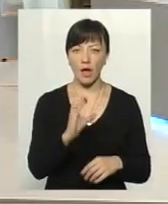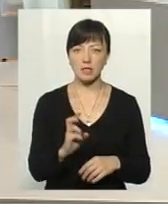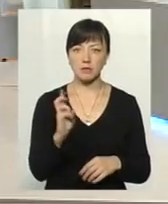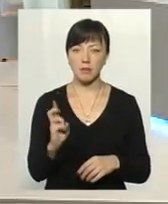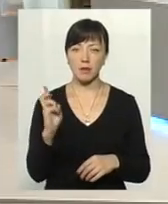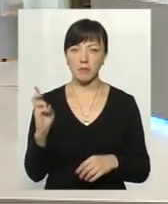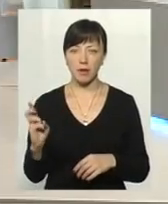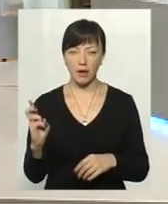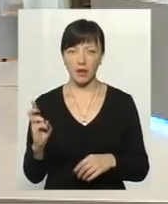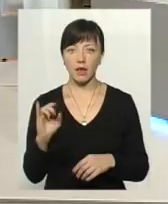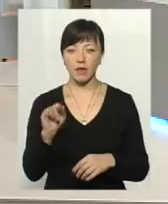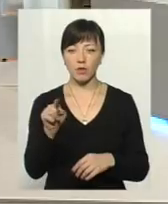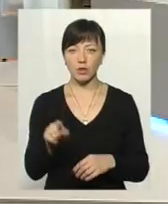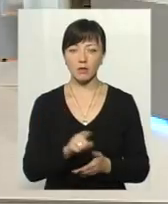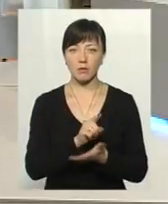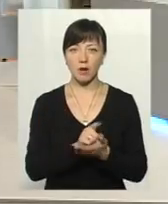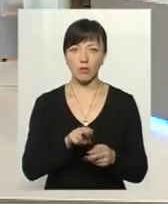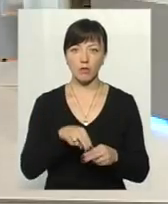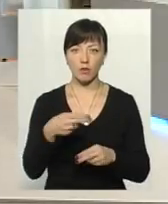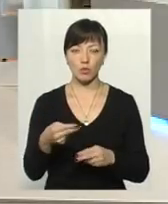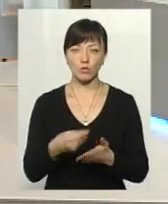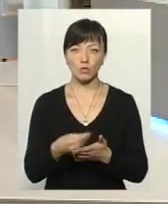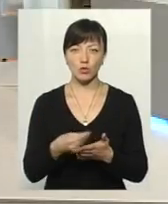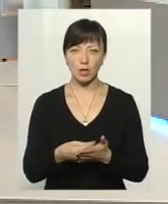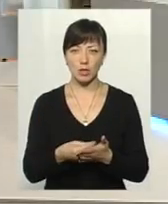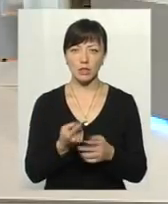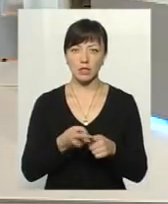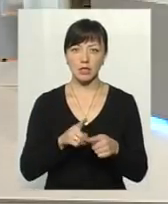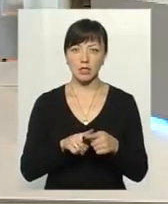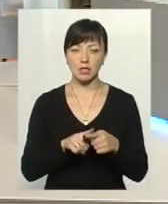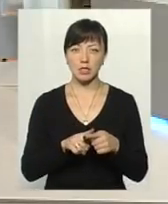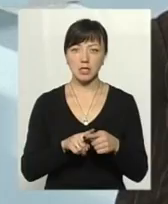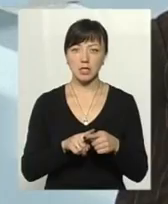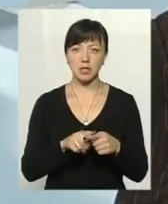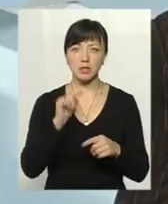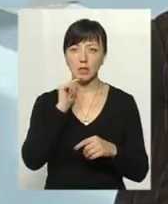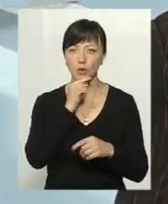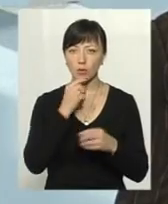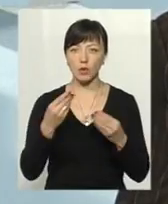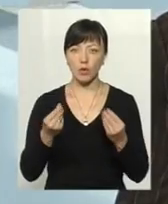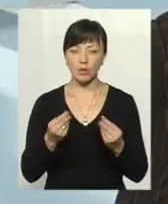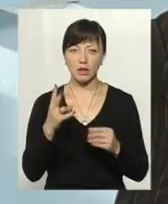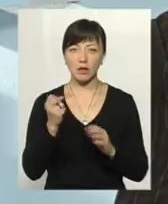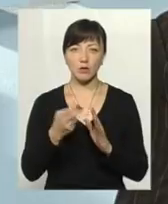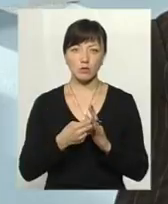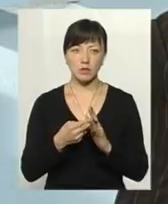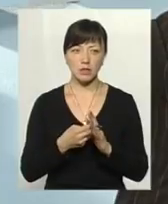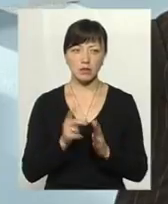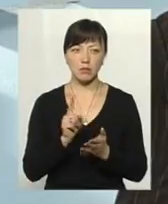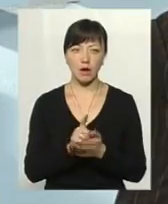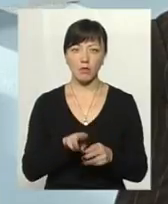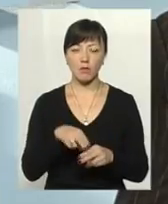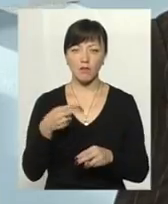зрозумів, і вони мають повернути в бюджет, повернути ці зекономлені кошти на субсидії. Не мають